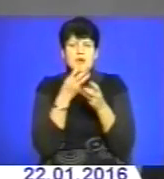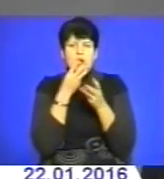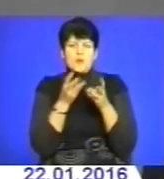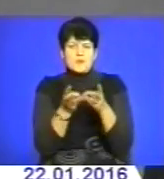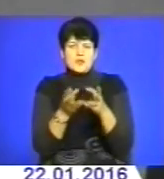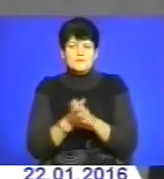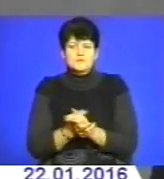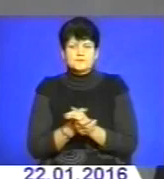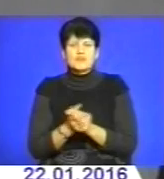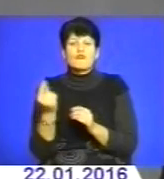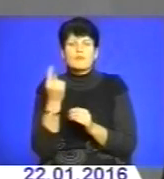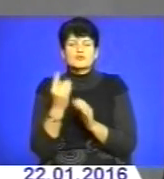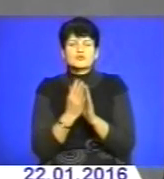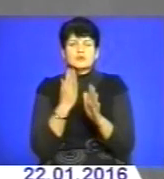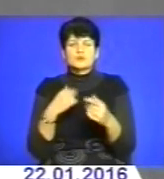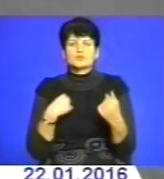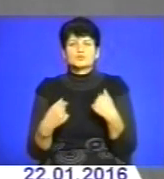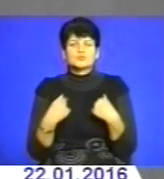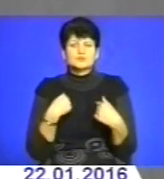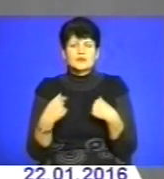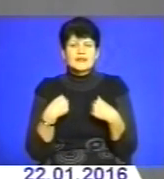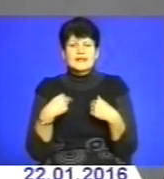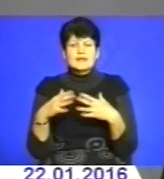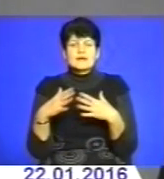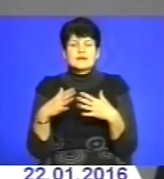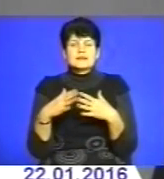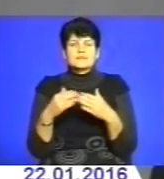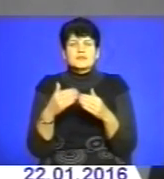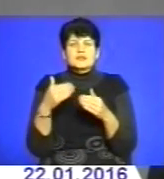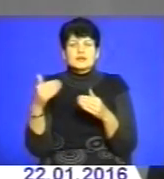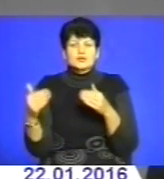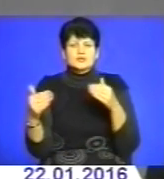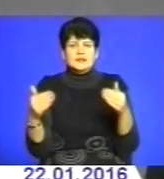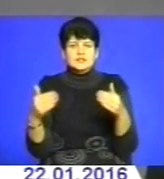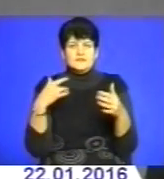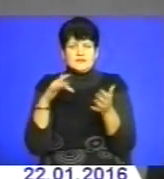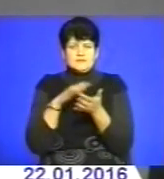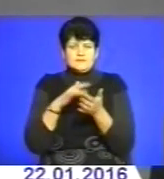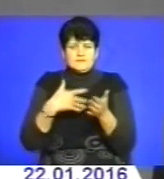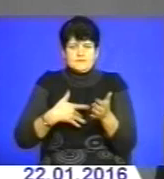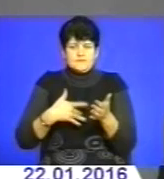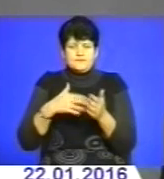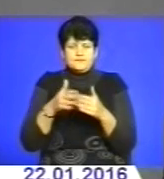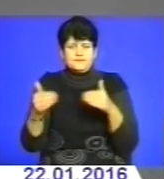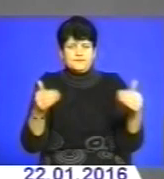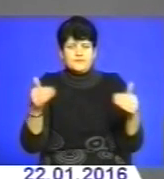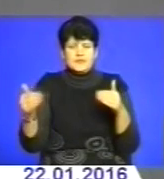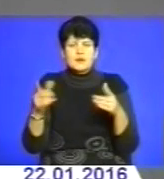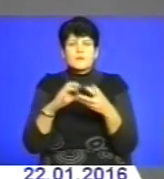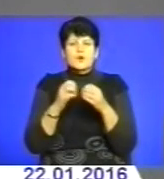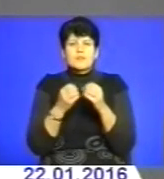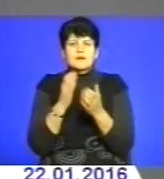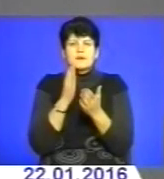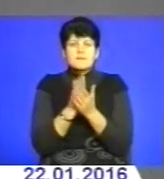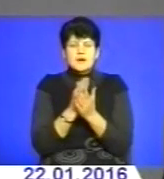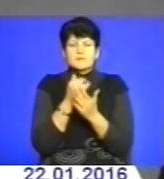В першу чергу страдають ділянки тіла найбільш віддалені від центру організму. Ті, які мають проблеми завжди